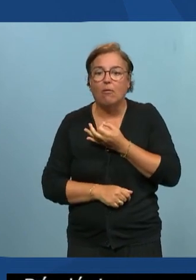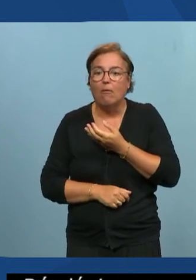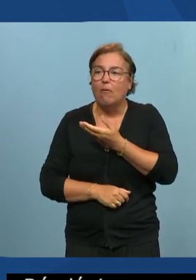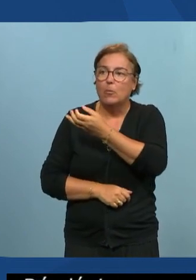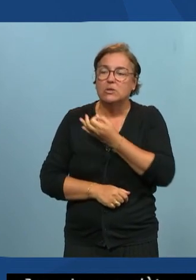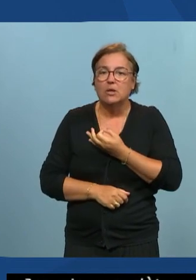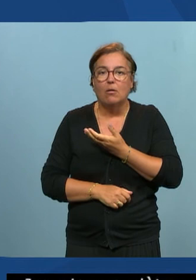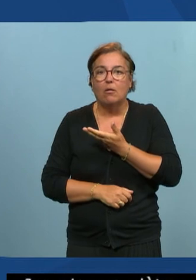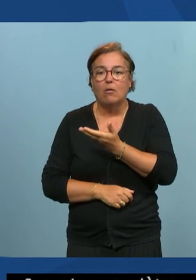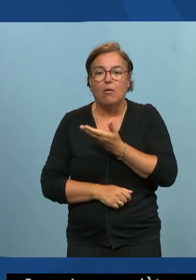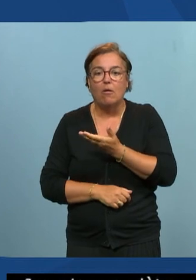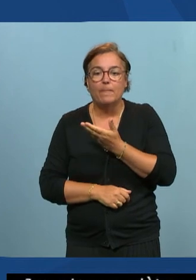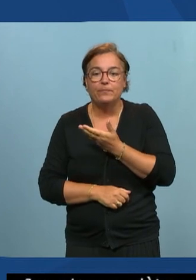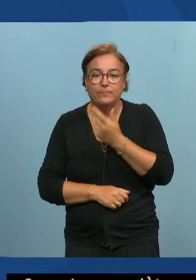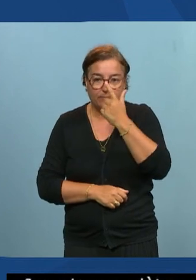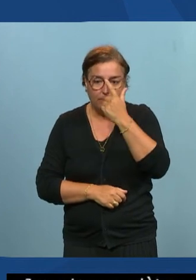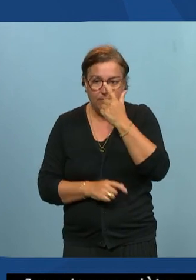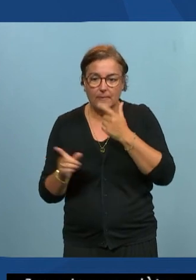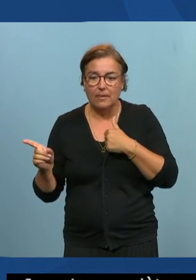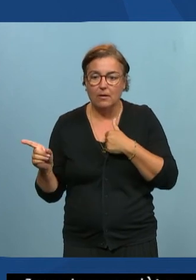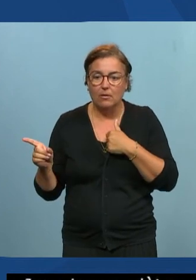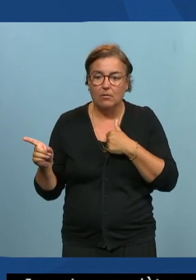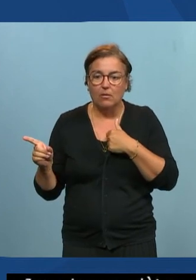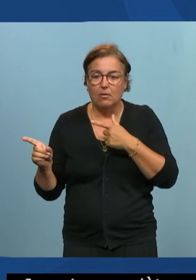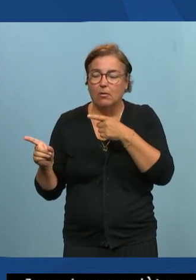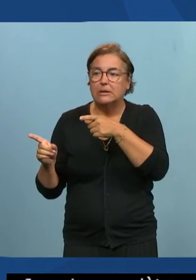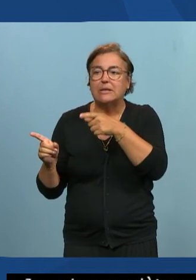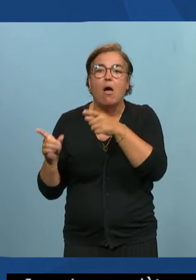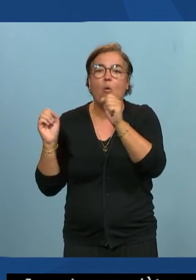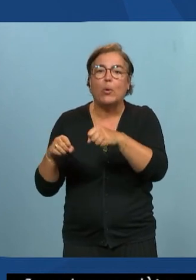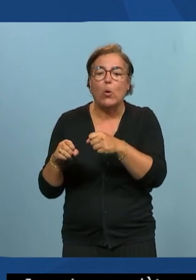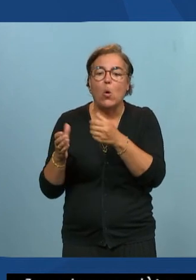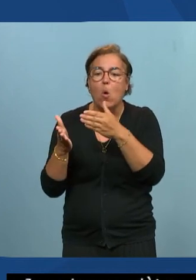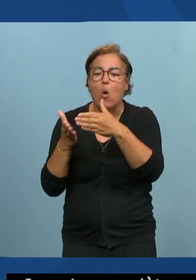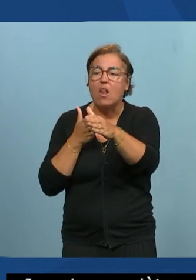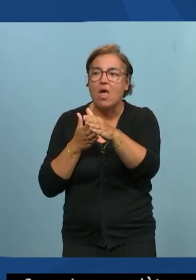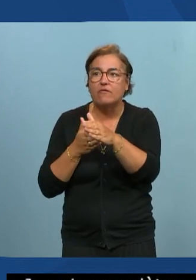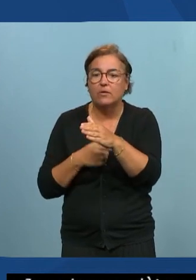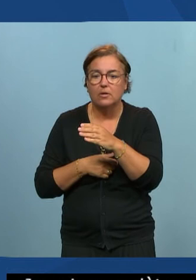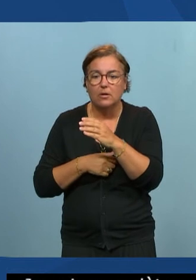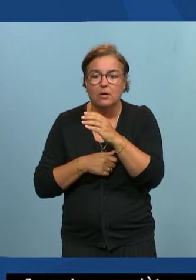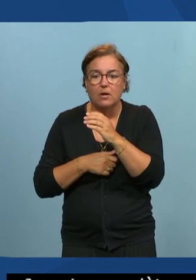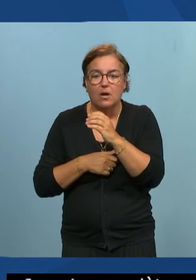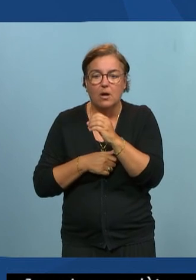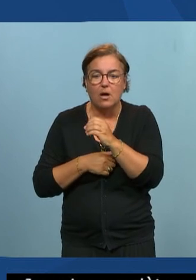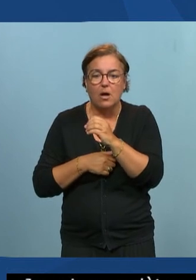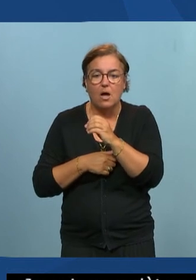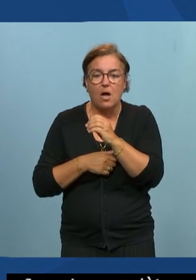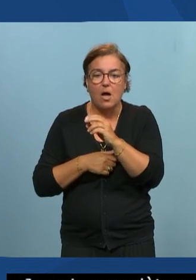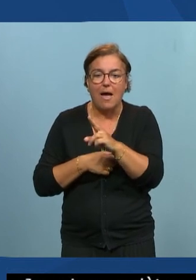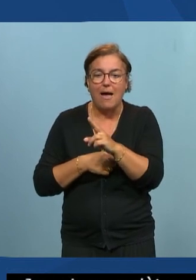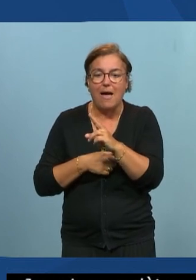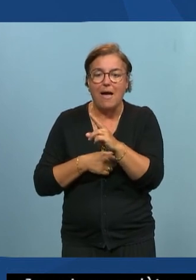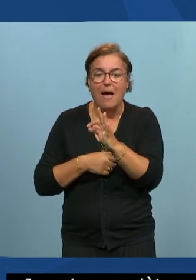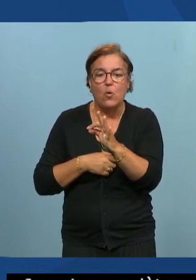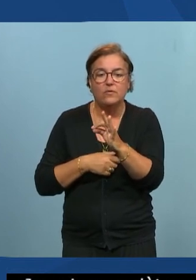le truc en CSS Outline il sert à rien on peut le virer alors que Outline justement c'est la base du CSS c'est